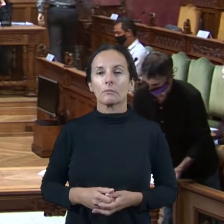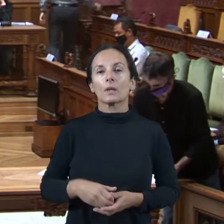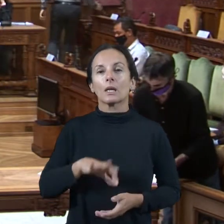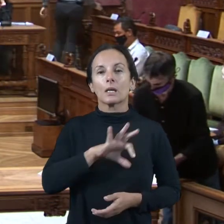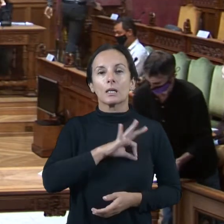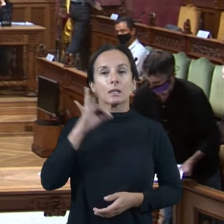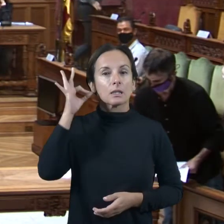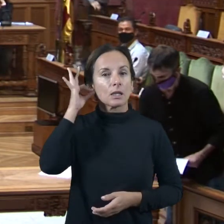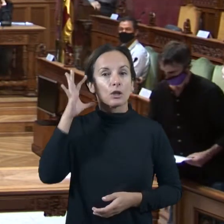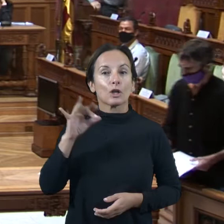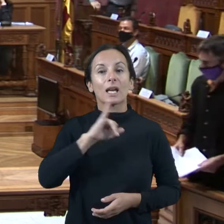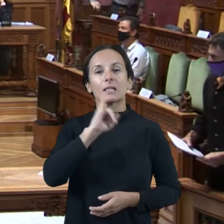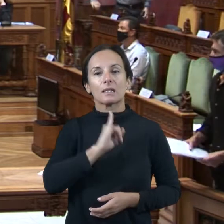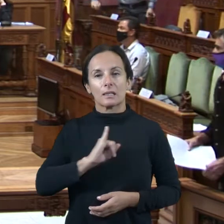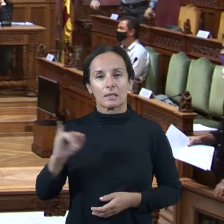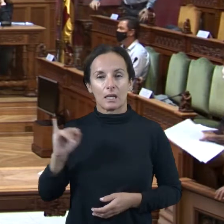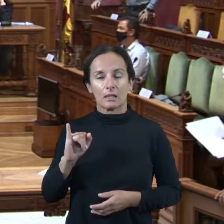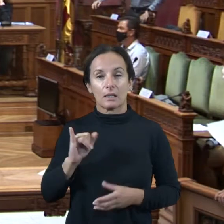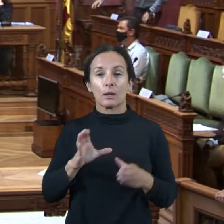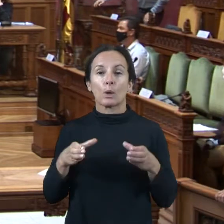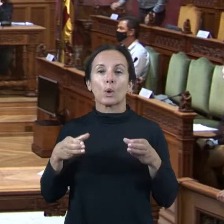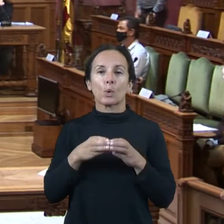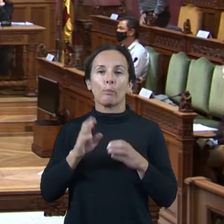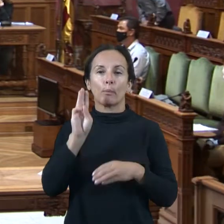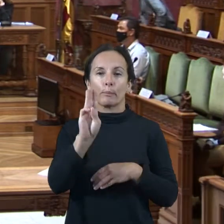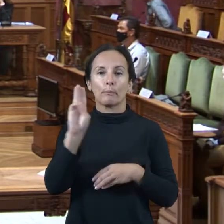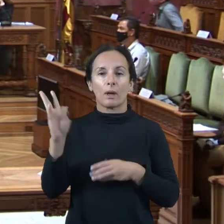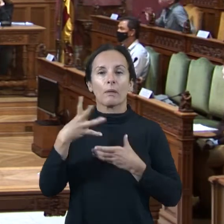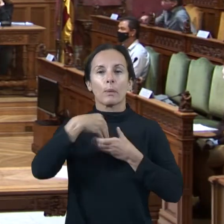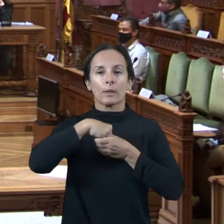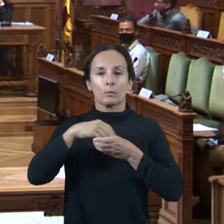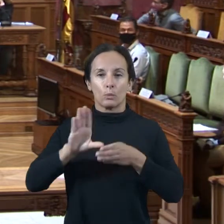Senyora Raquel Sánchez Collados, del grup PP del Consell de Mallorca.